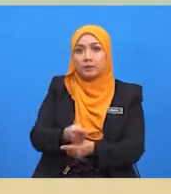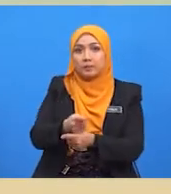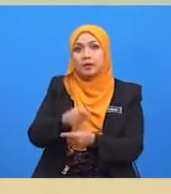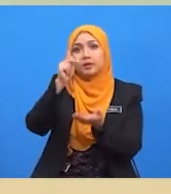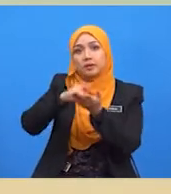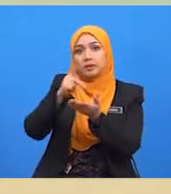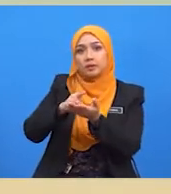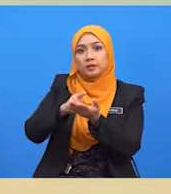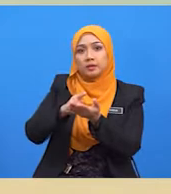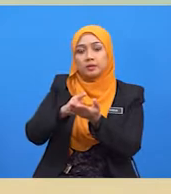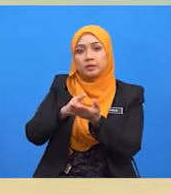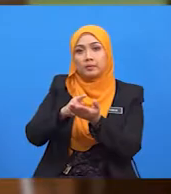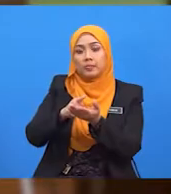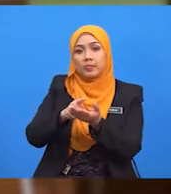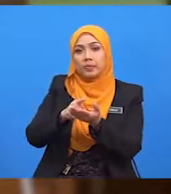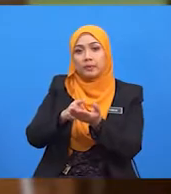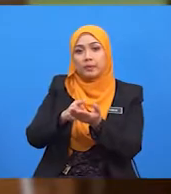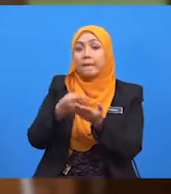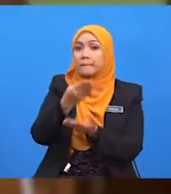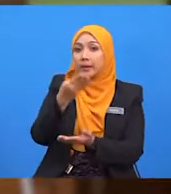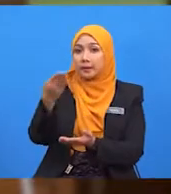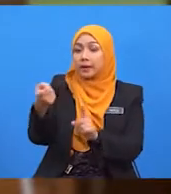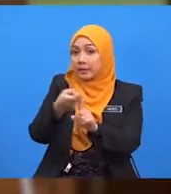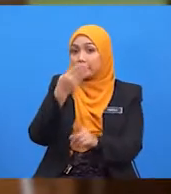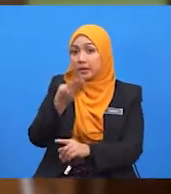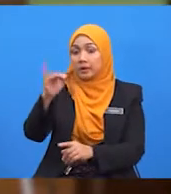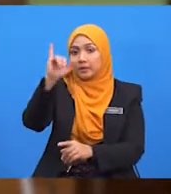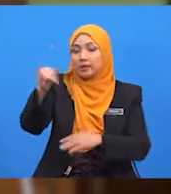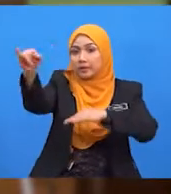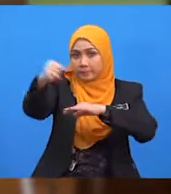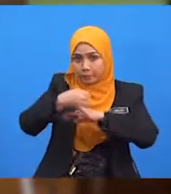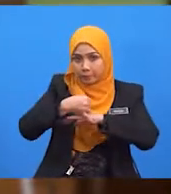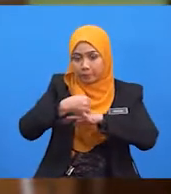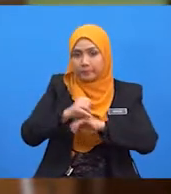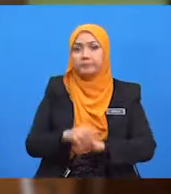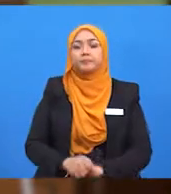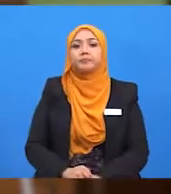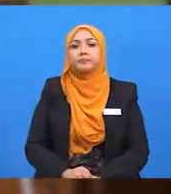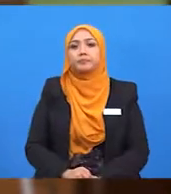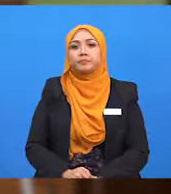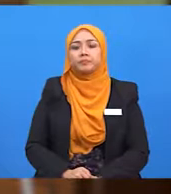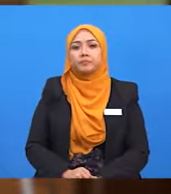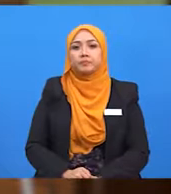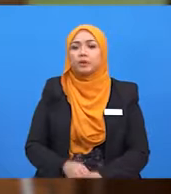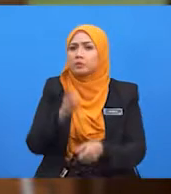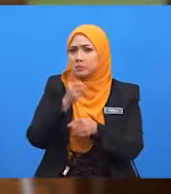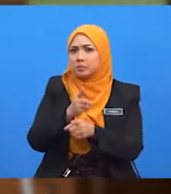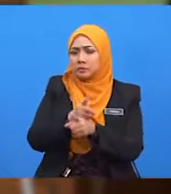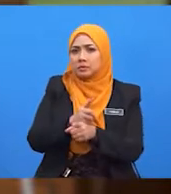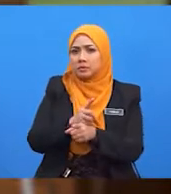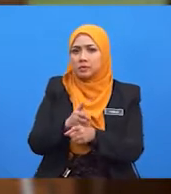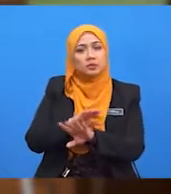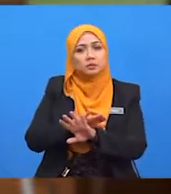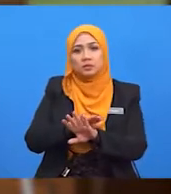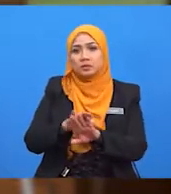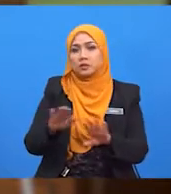barang yang diimport. Pelajar perlu ingat, jangan lupa, terif spesifik sebenarnya tidak